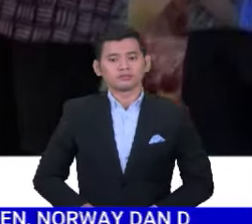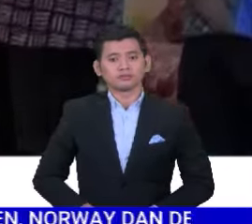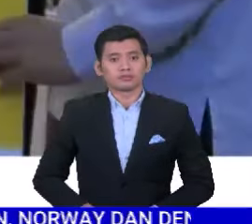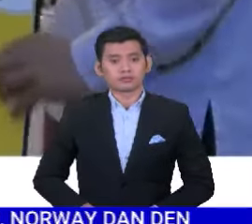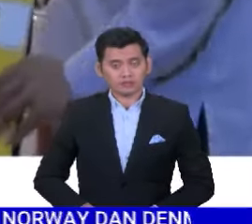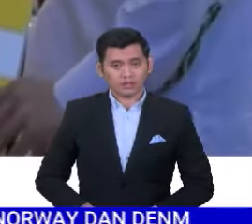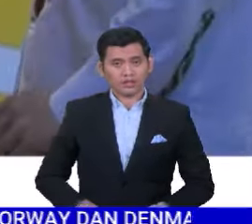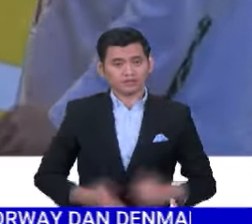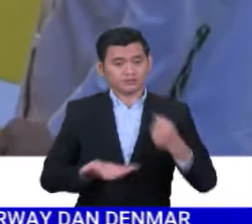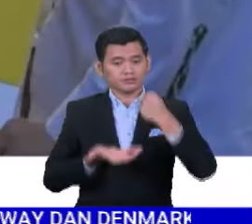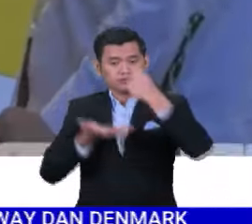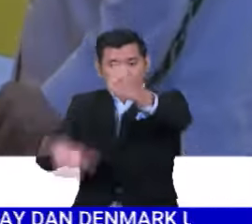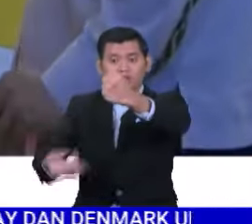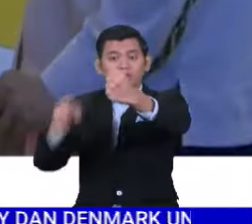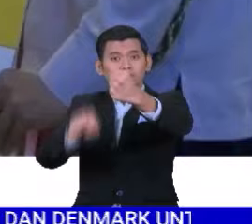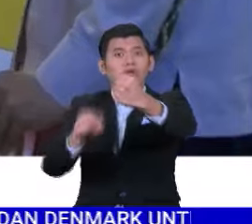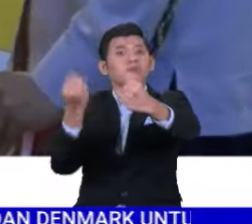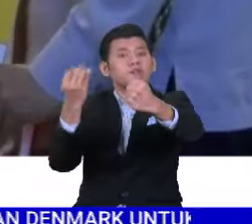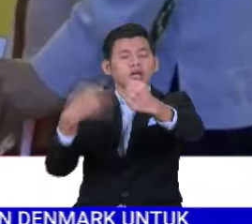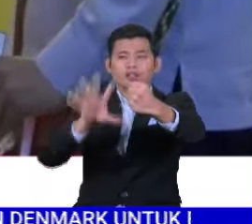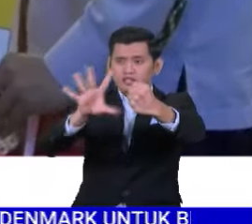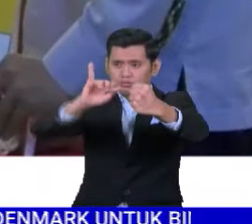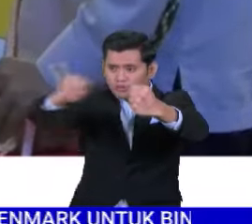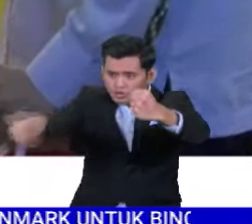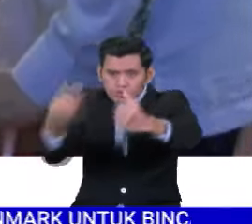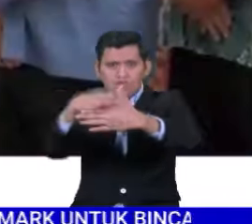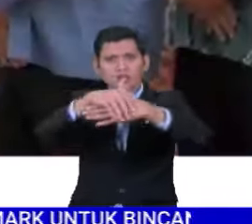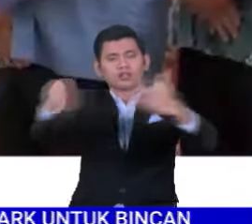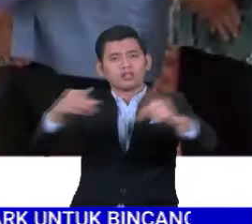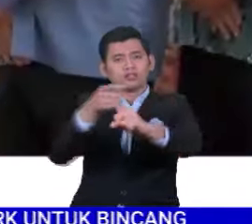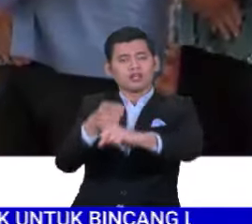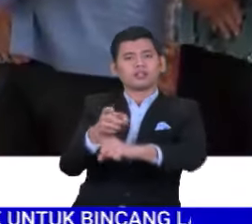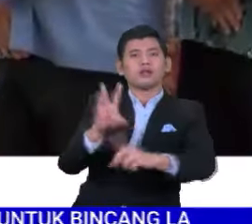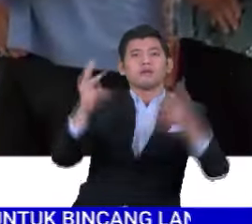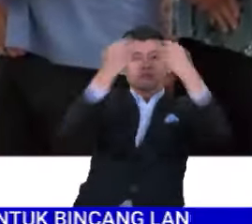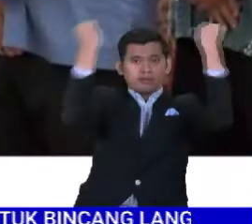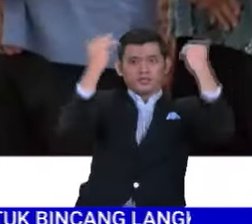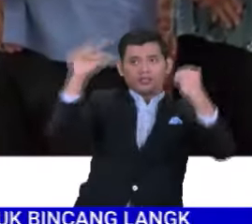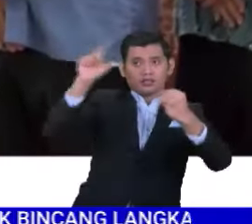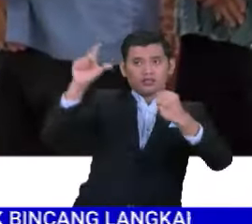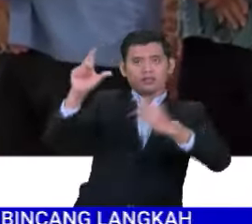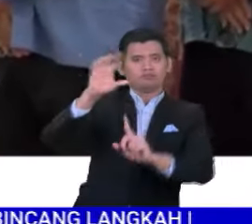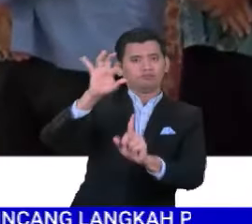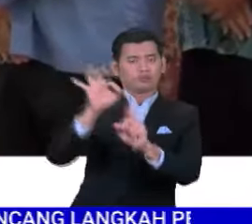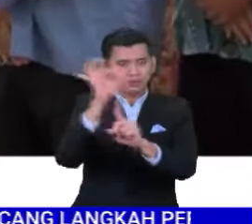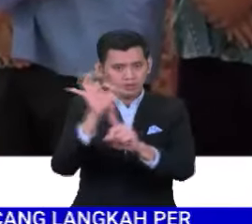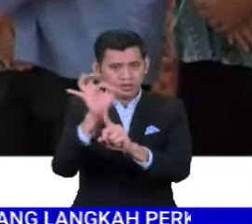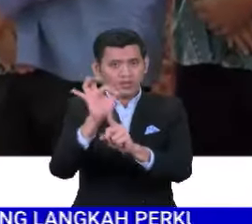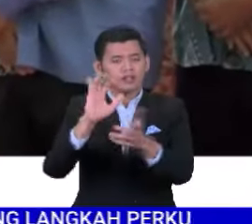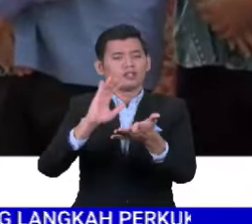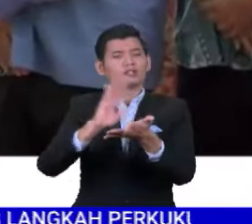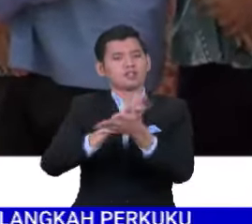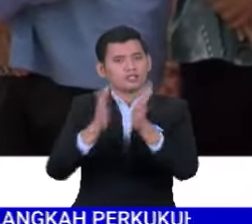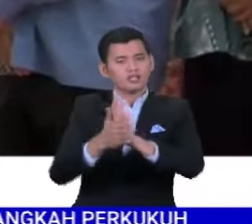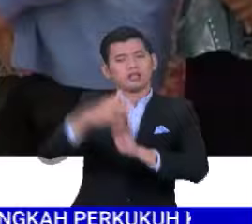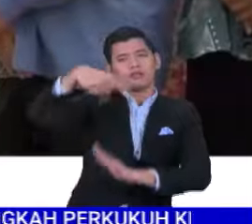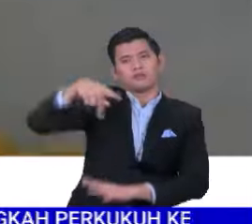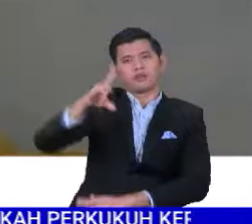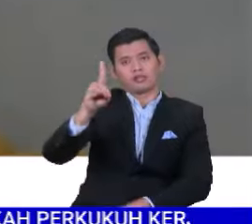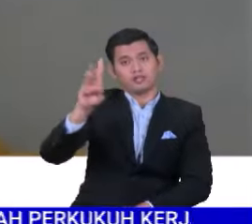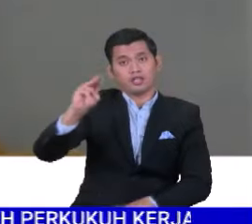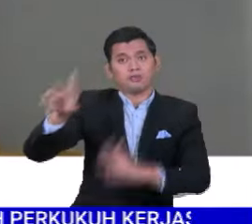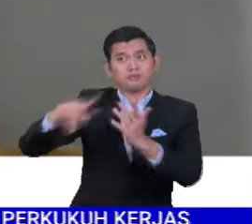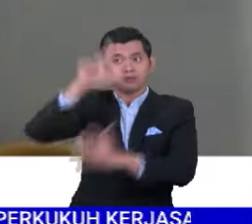Dengan peruntukan 5 juta ringgit daripada Majlis Agama Islam Negeri Pulau Pinang, MAINPP, PIDL akan dikendalikan